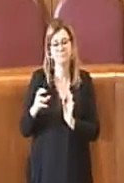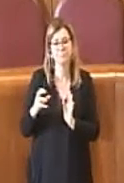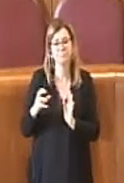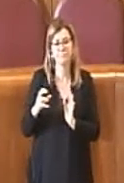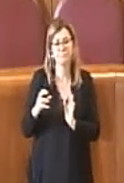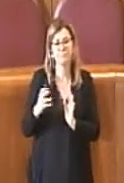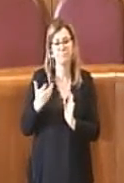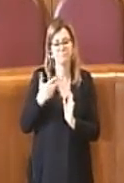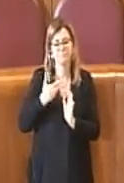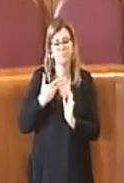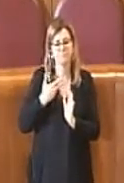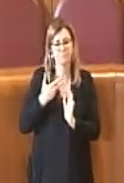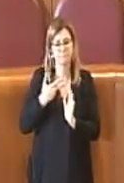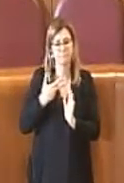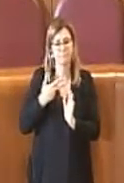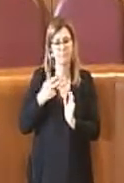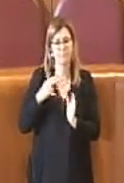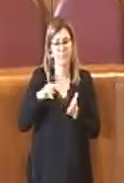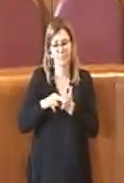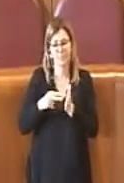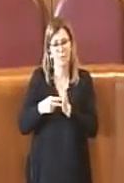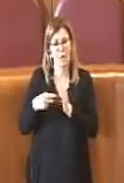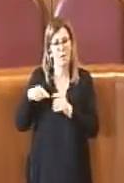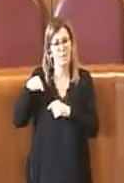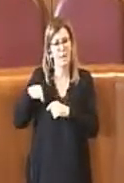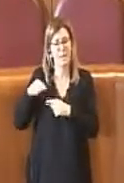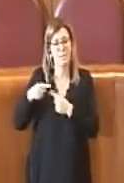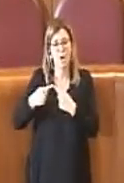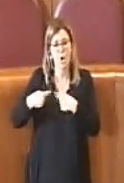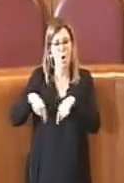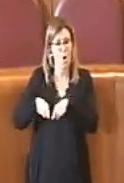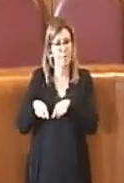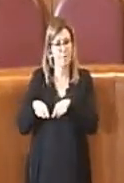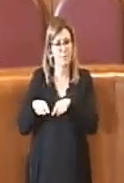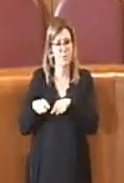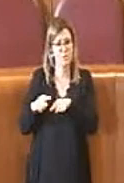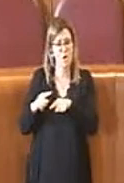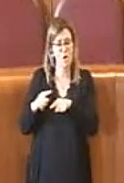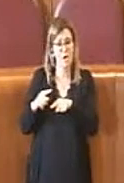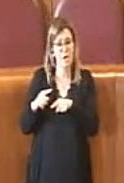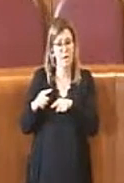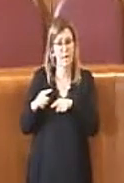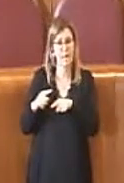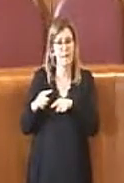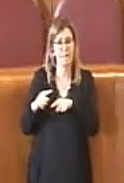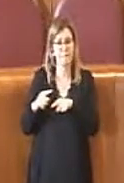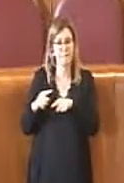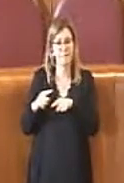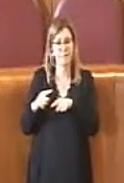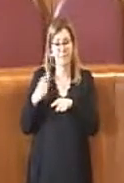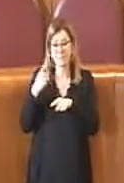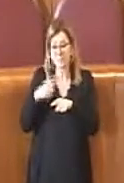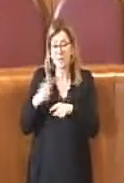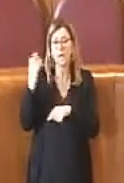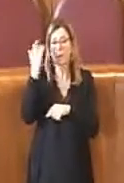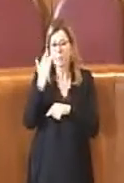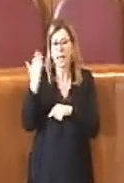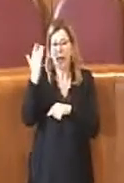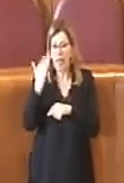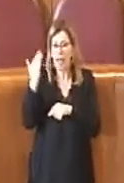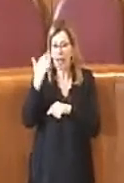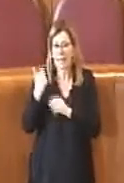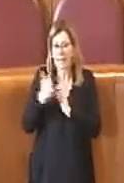dei problemi in commissione proprio per via di questi pareri, per